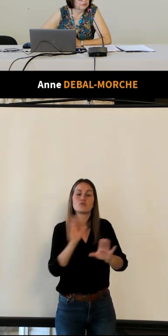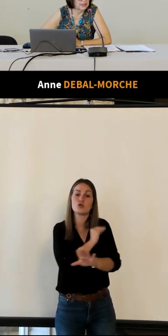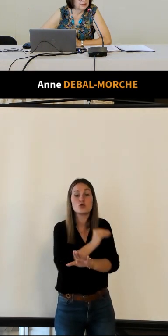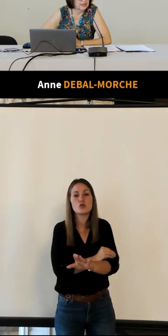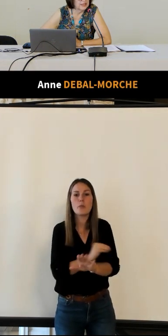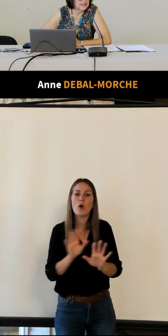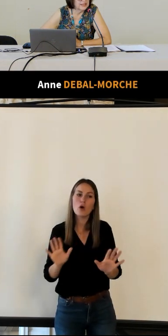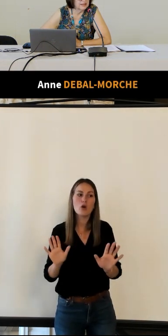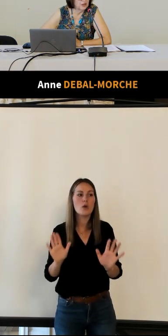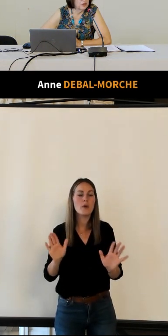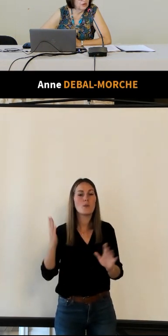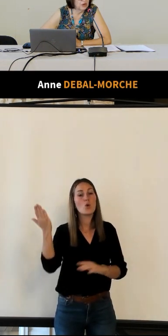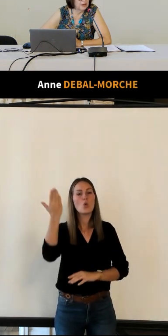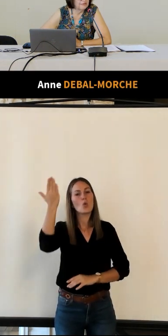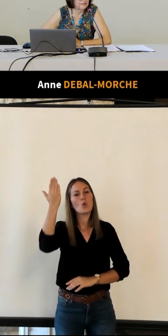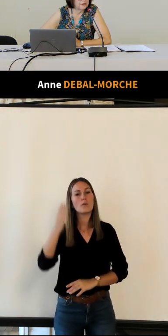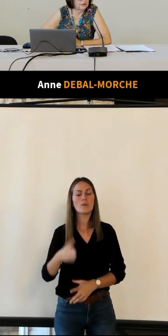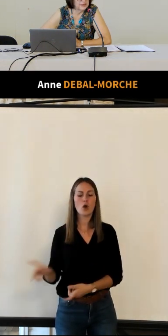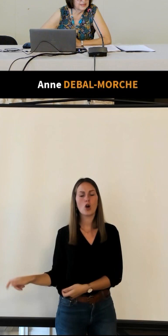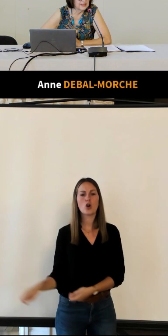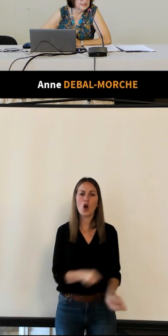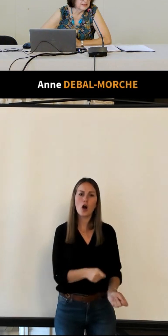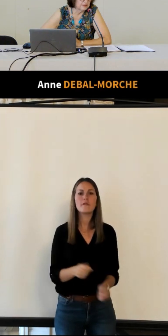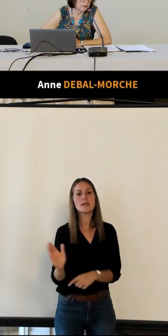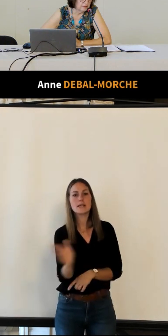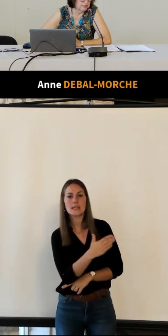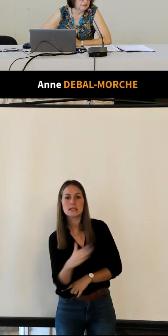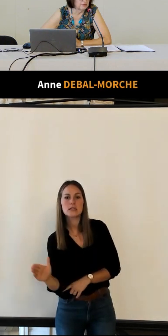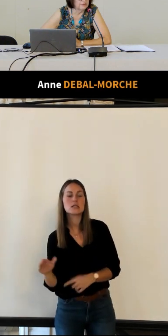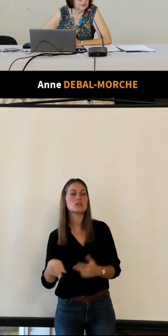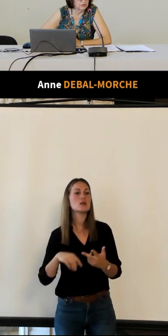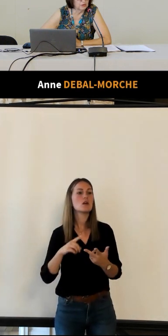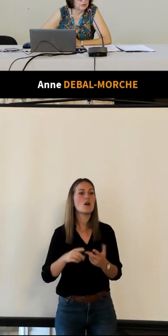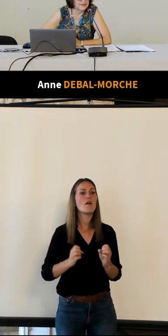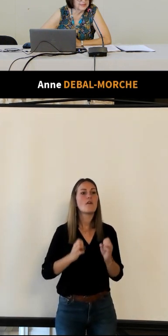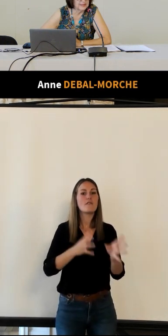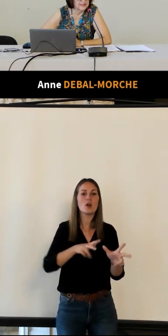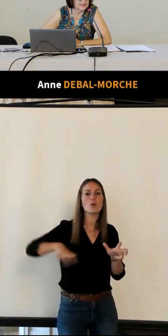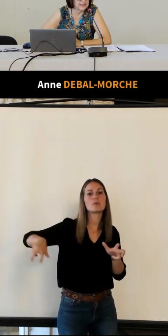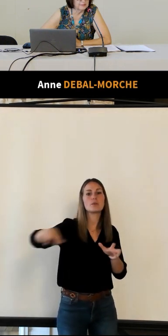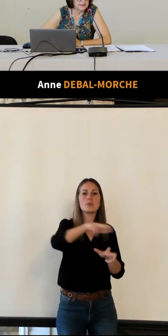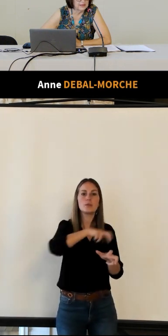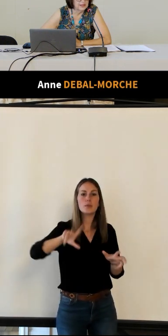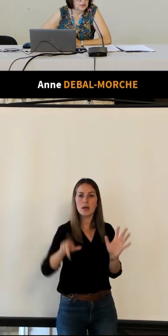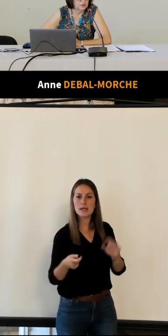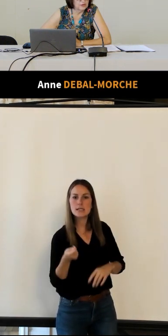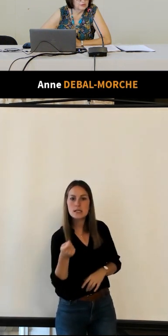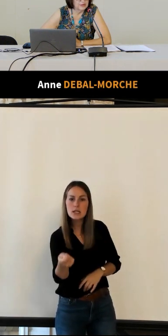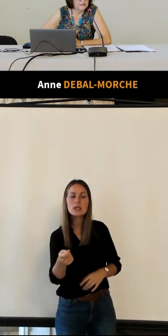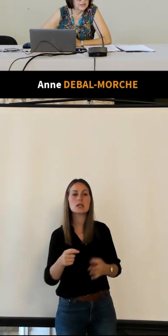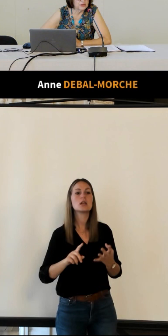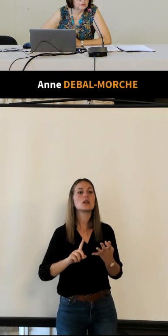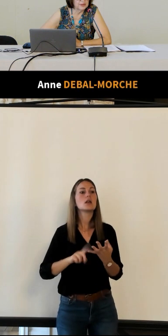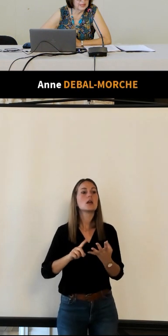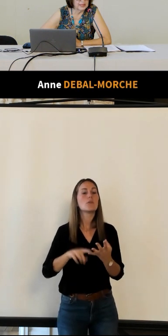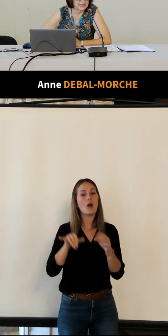élitistes le golf le tennis le vélo-drobe les salles d'escrime le centre